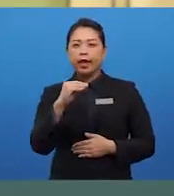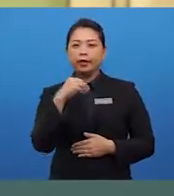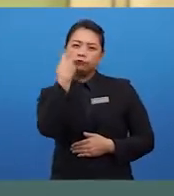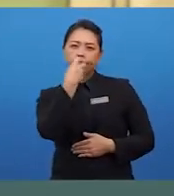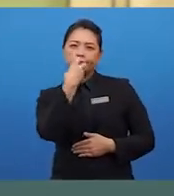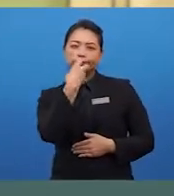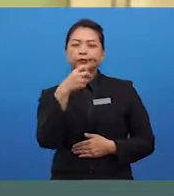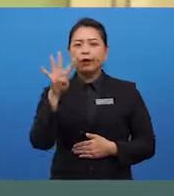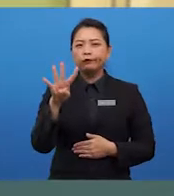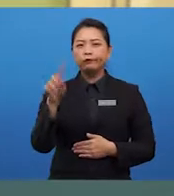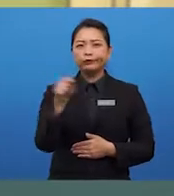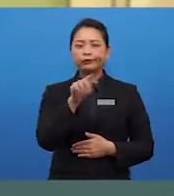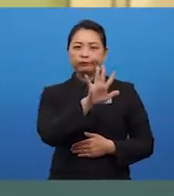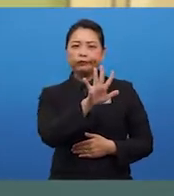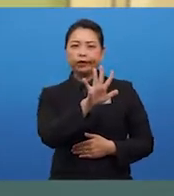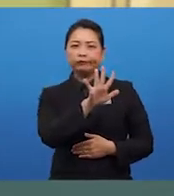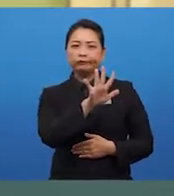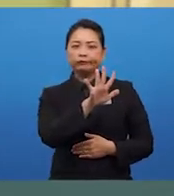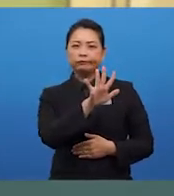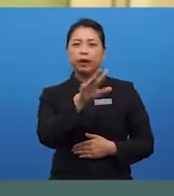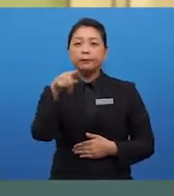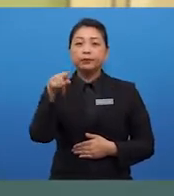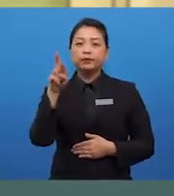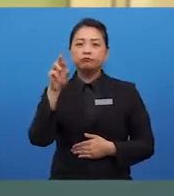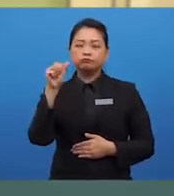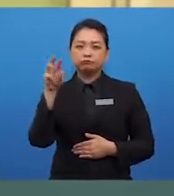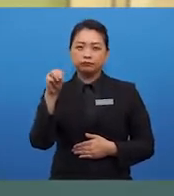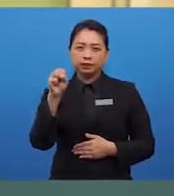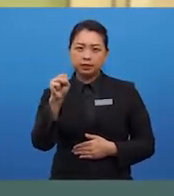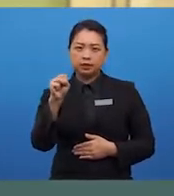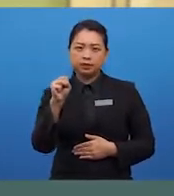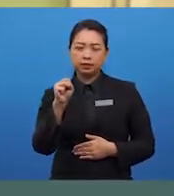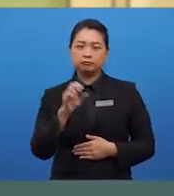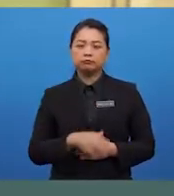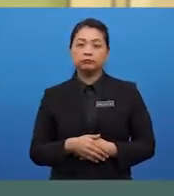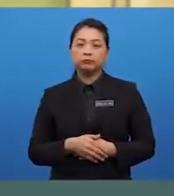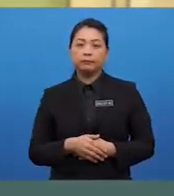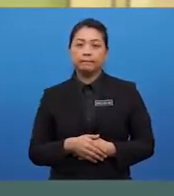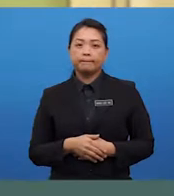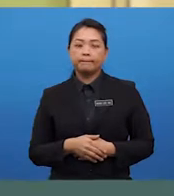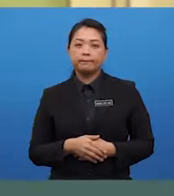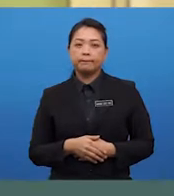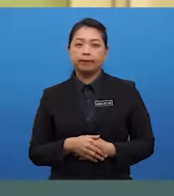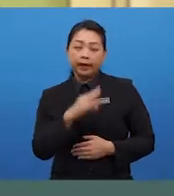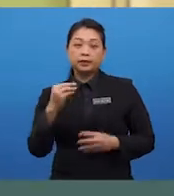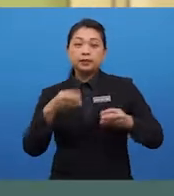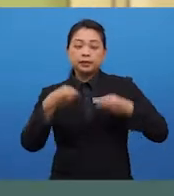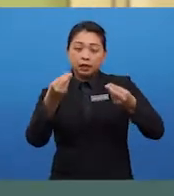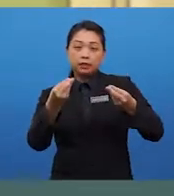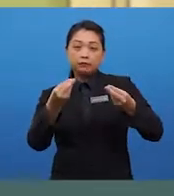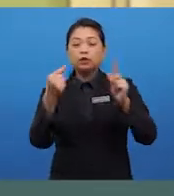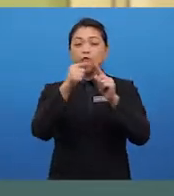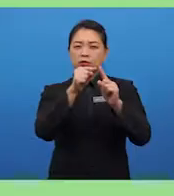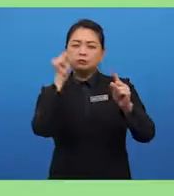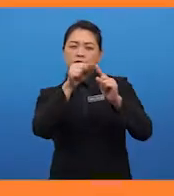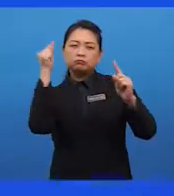four to five prompts in the form of MyMap is given to stimulate ideas in your